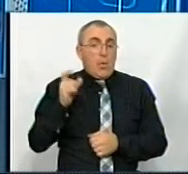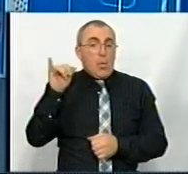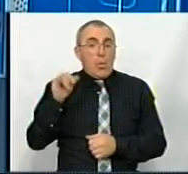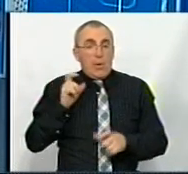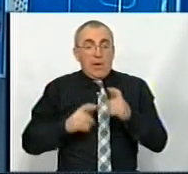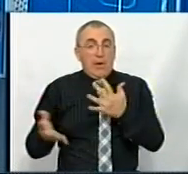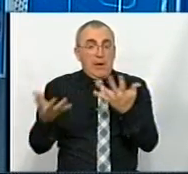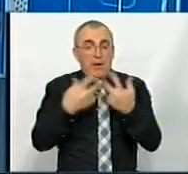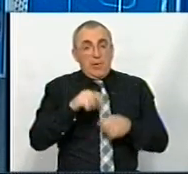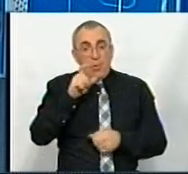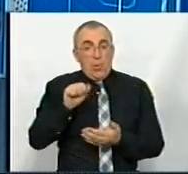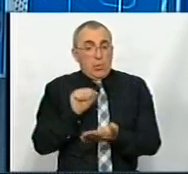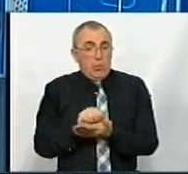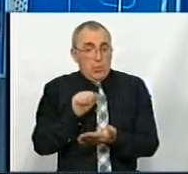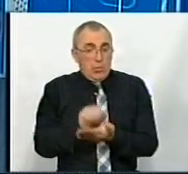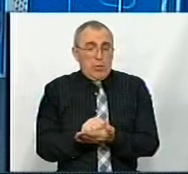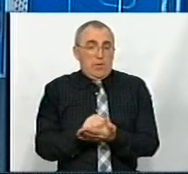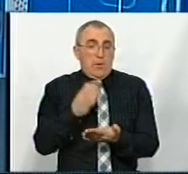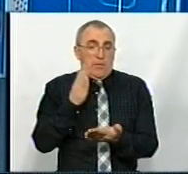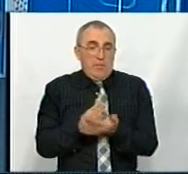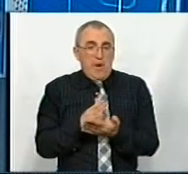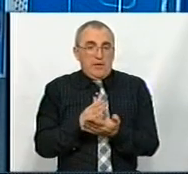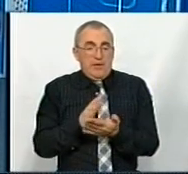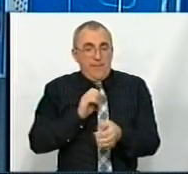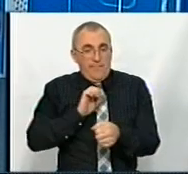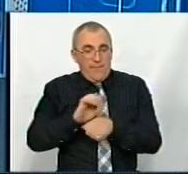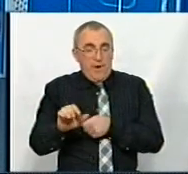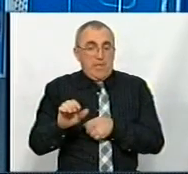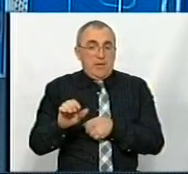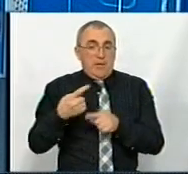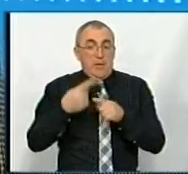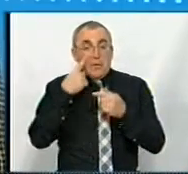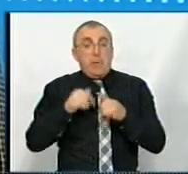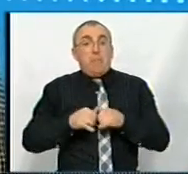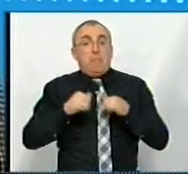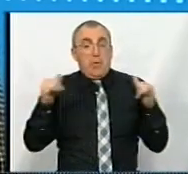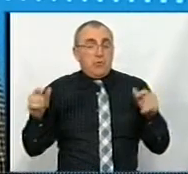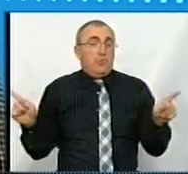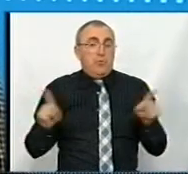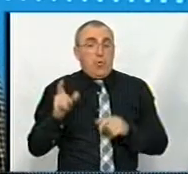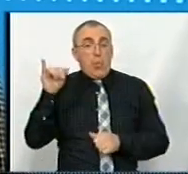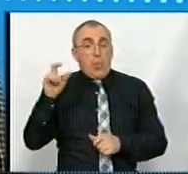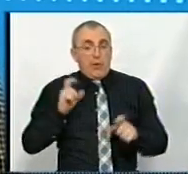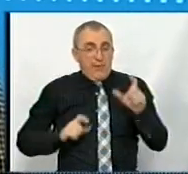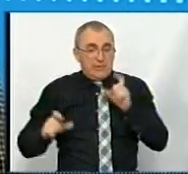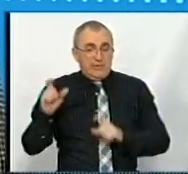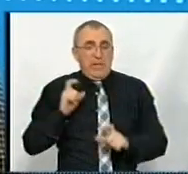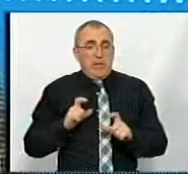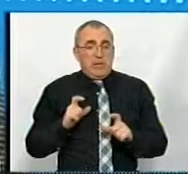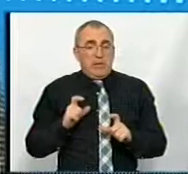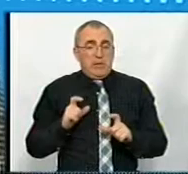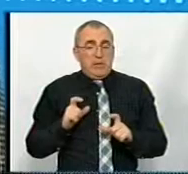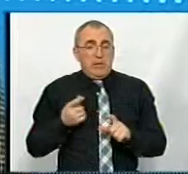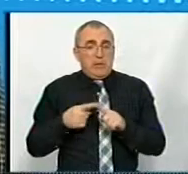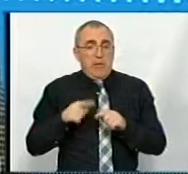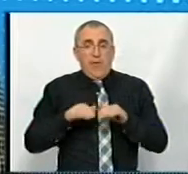кількість людей, які друкуються, мають видання Скопусів і Web of Science, вона настільки збільшила, що університет, особливо